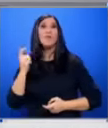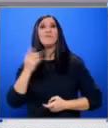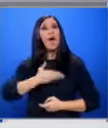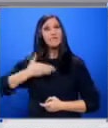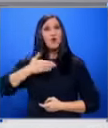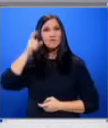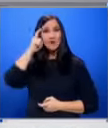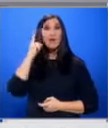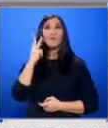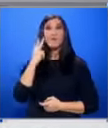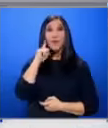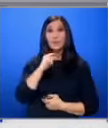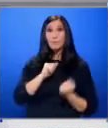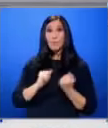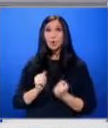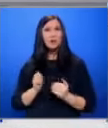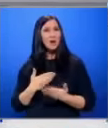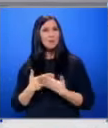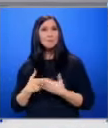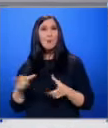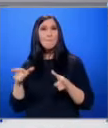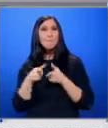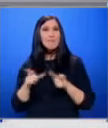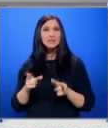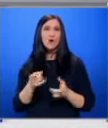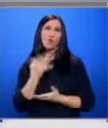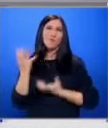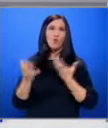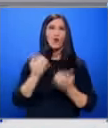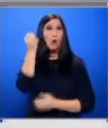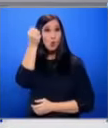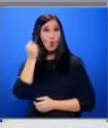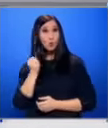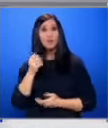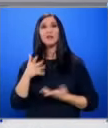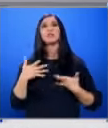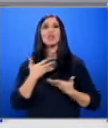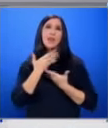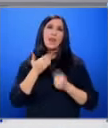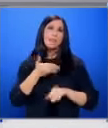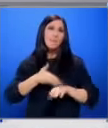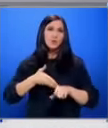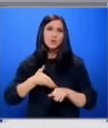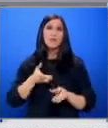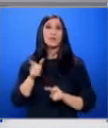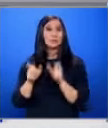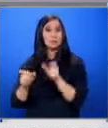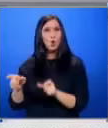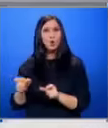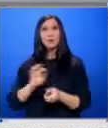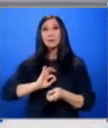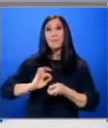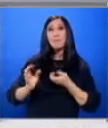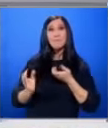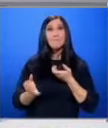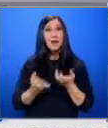Варна. Само два дни по-късно, край Мездра, отново горя локомотив. За щастие нямаше пострадали пътници. Запалените локомотиви